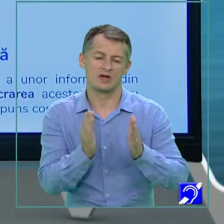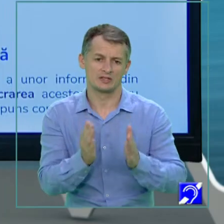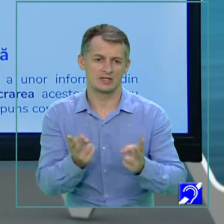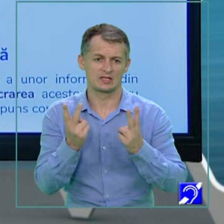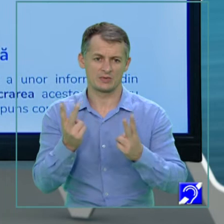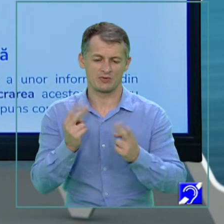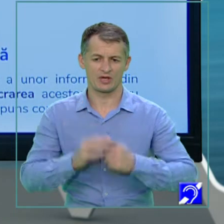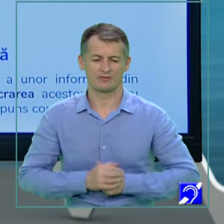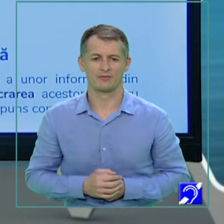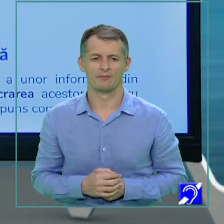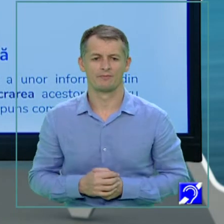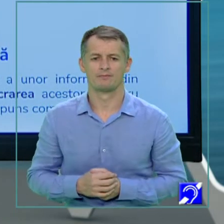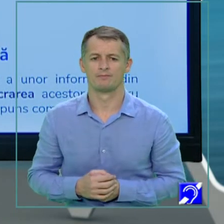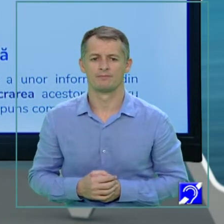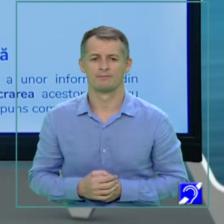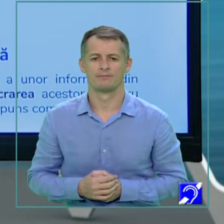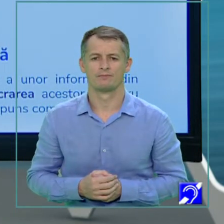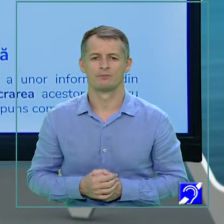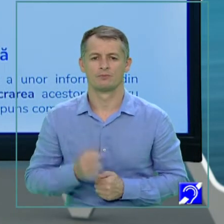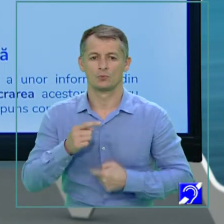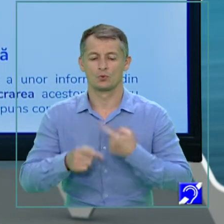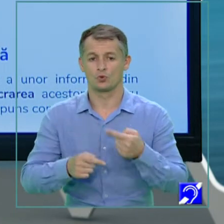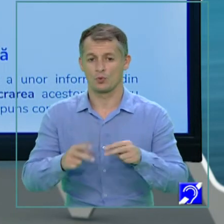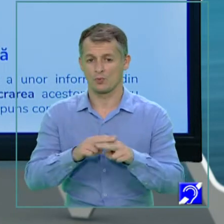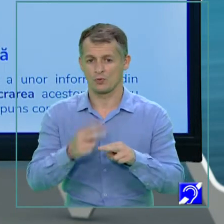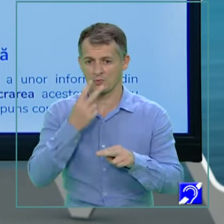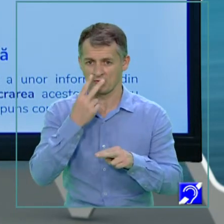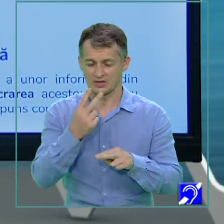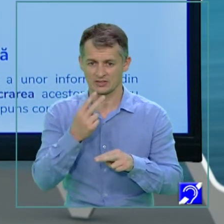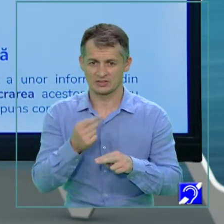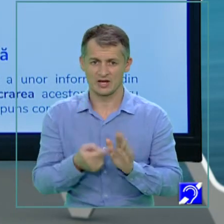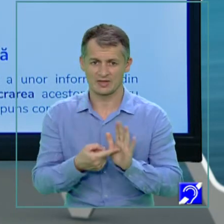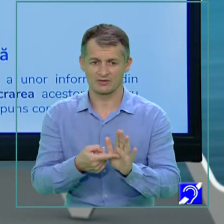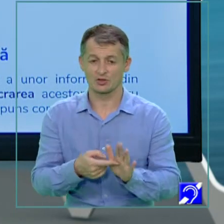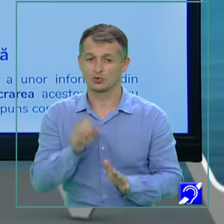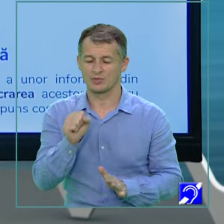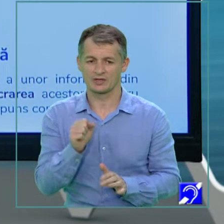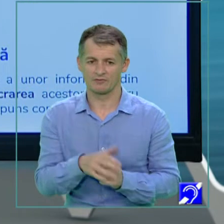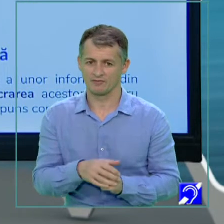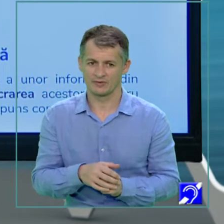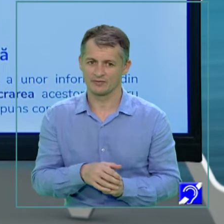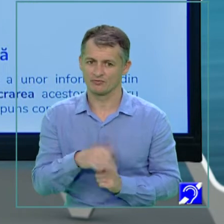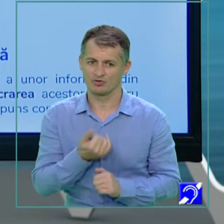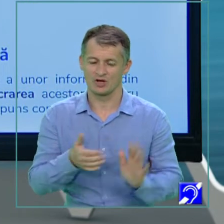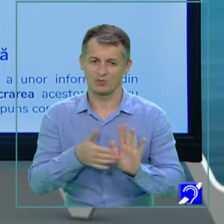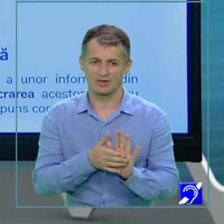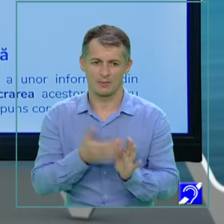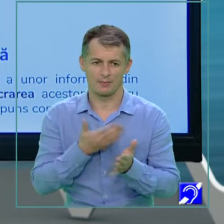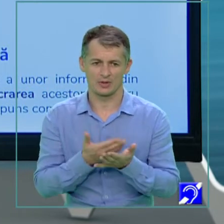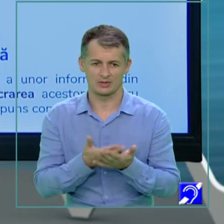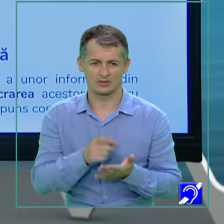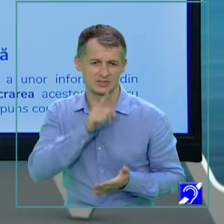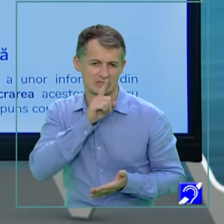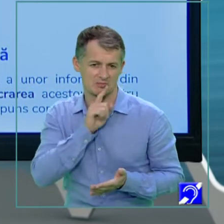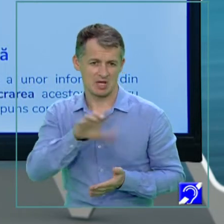După cum vedeți, am evidențiat cele două substantive, identificare și argumentare, pentru că simpla